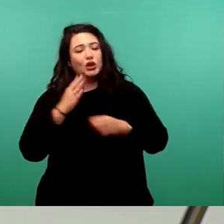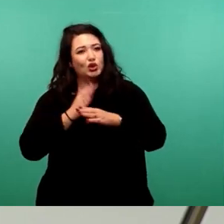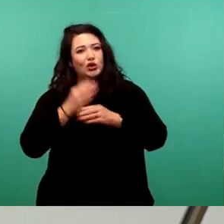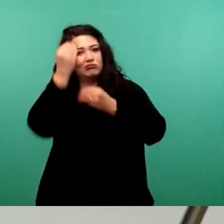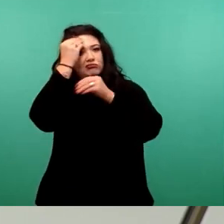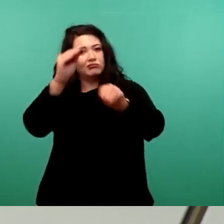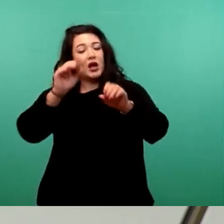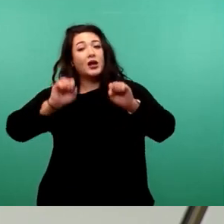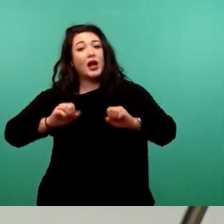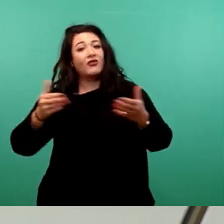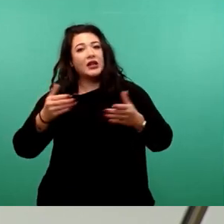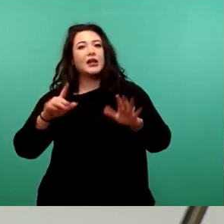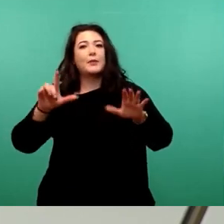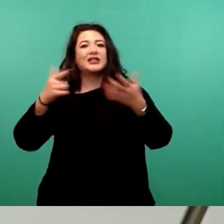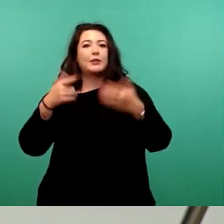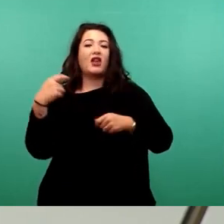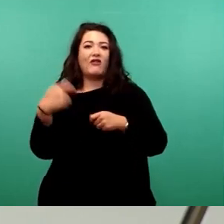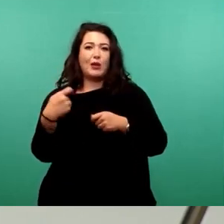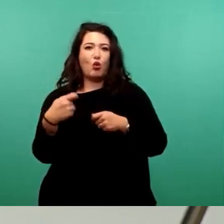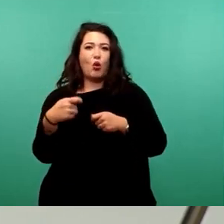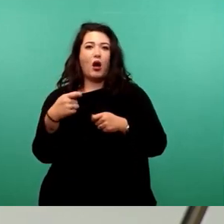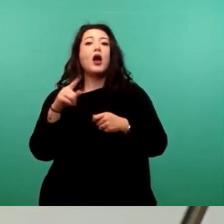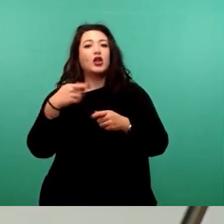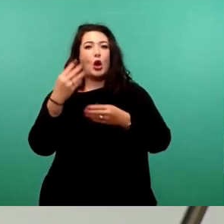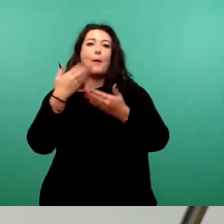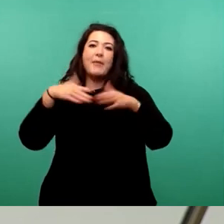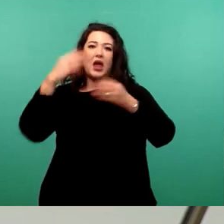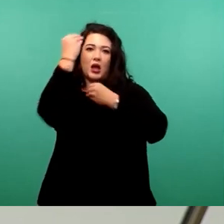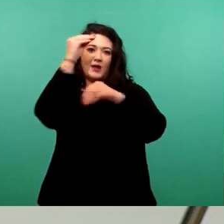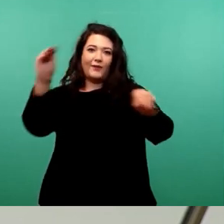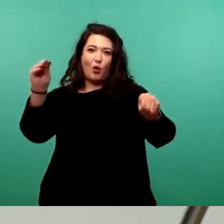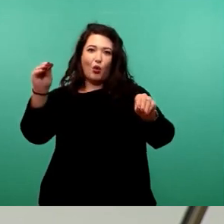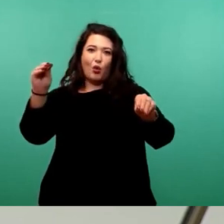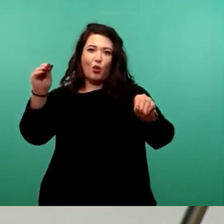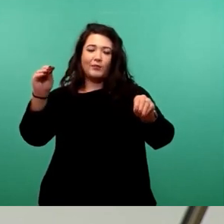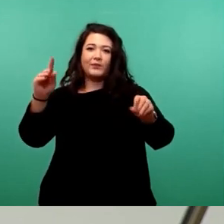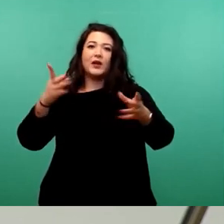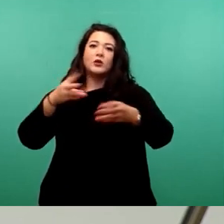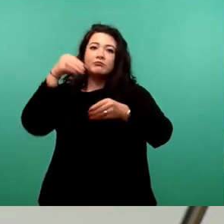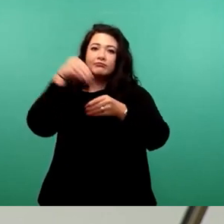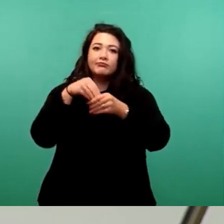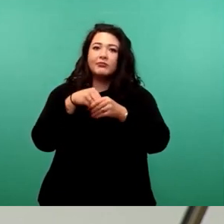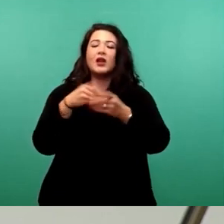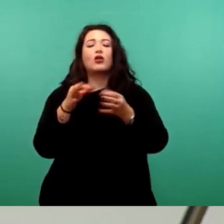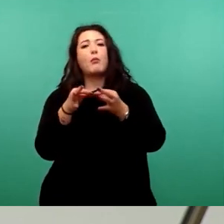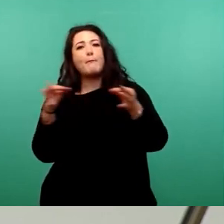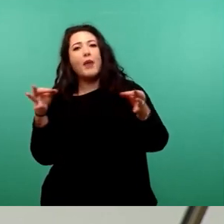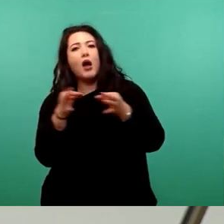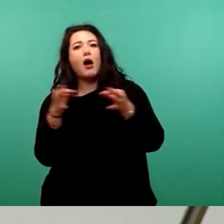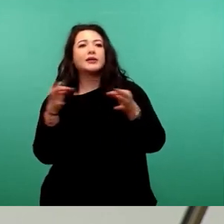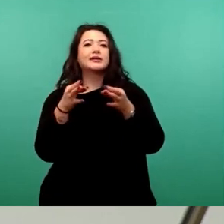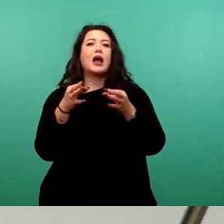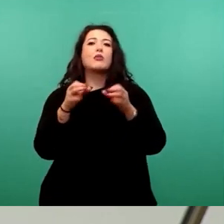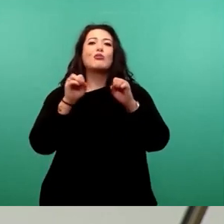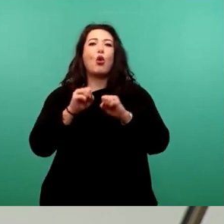.2. im Bildungsausschuss dort unter Sonstiges berichten werden, welche Maßnahmen unabhängig jetzt von den 18 VZE